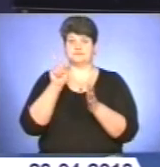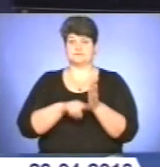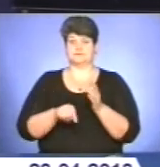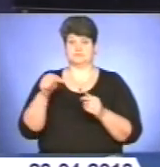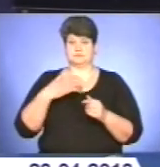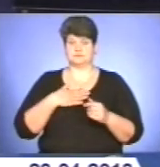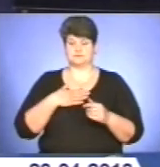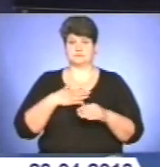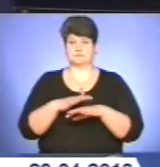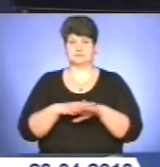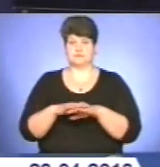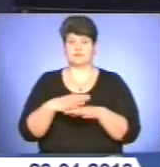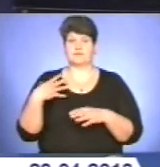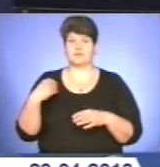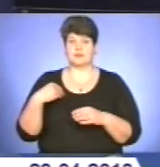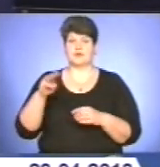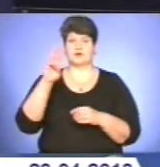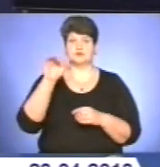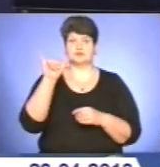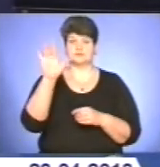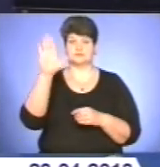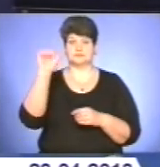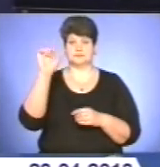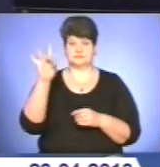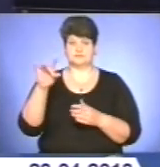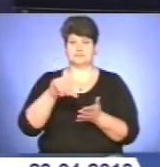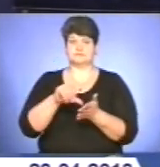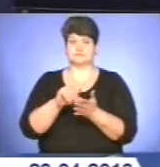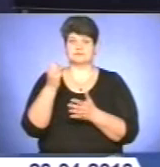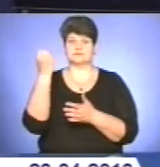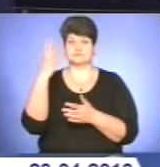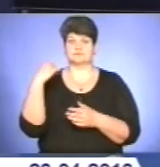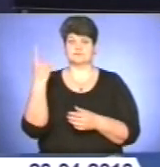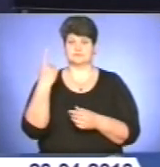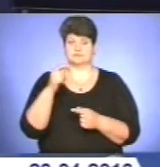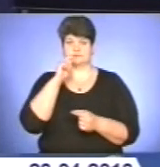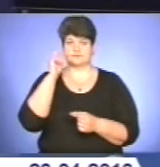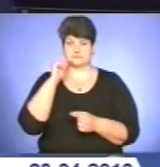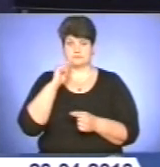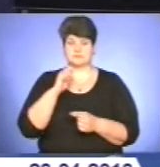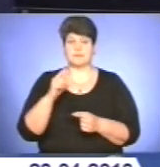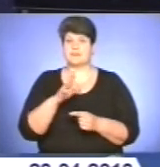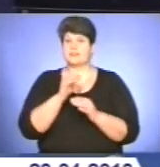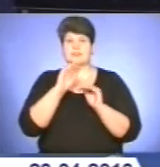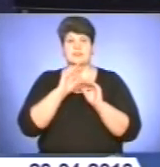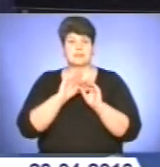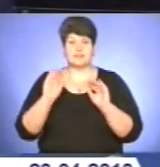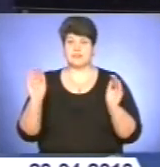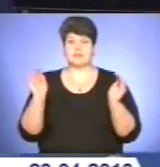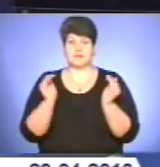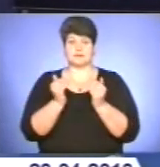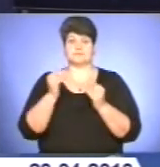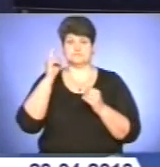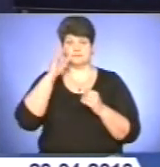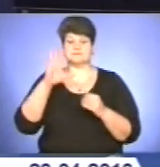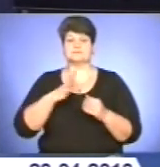ринку. На львівському ринку Шувар представлено 14 областей України. Не менш популярним, сподіваються посадовці, буде і